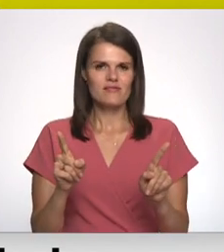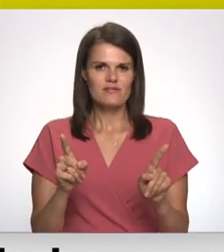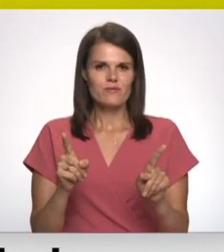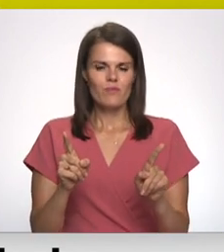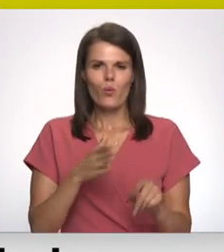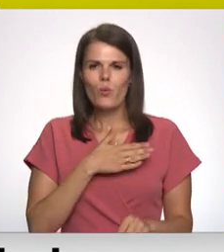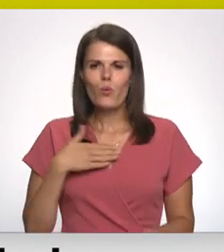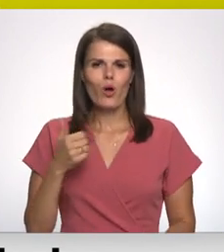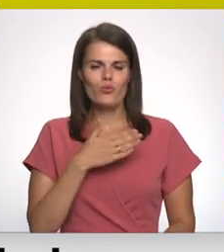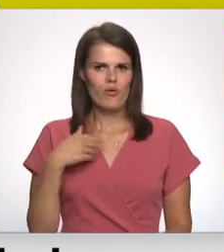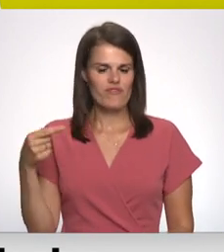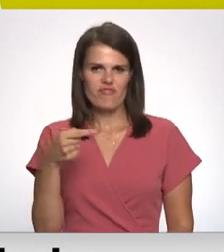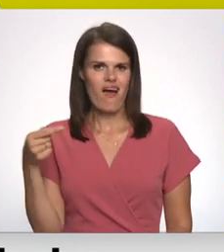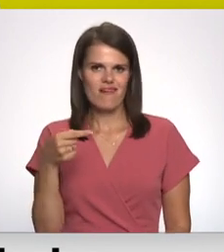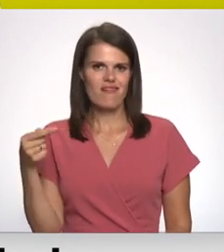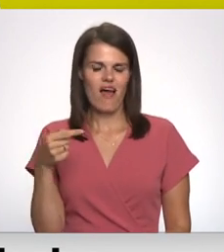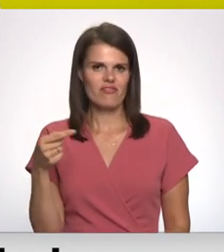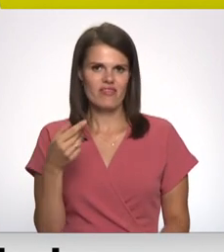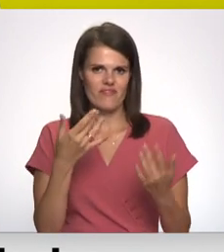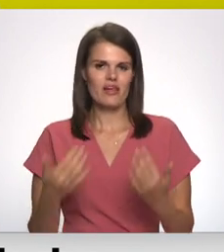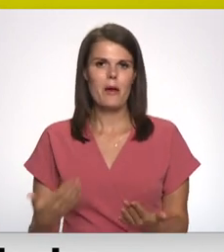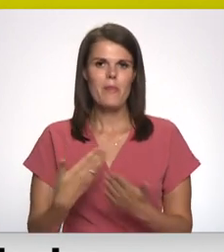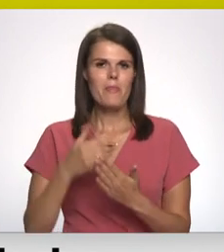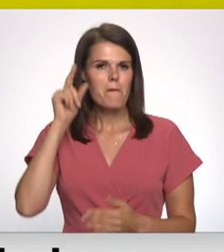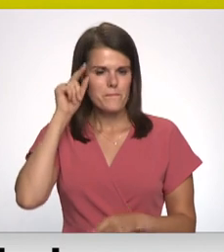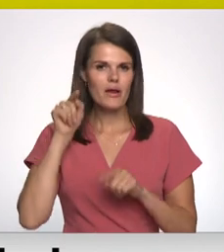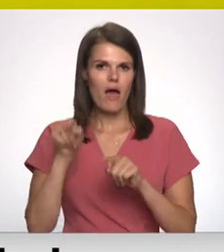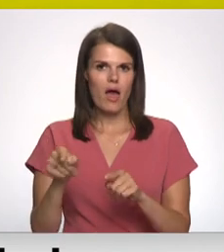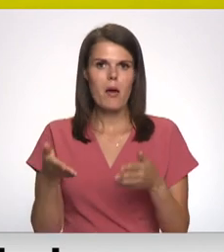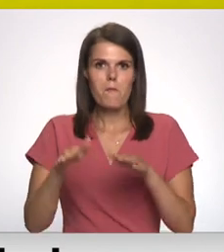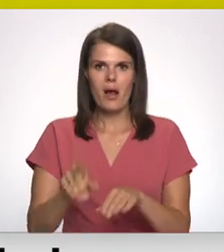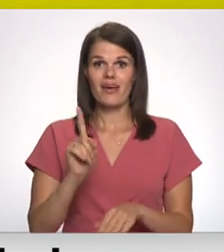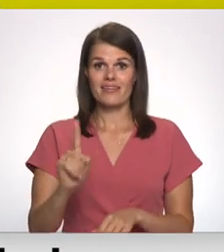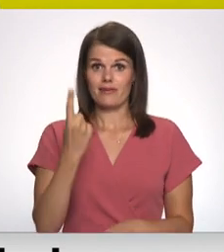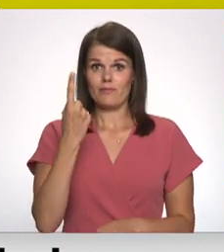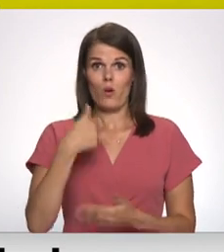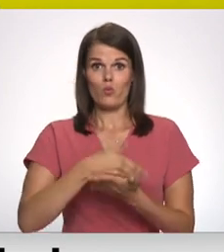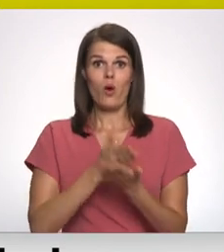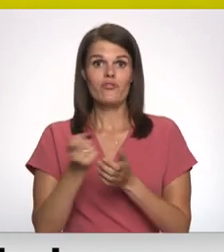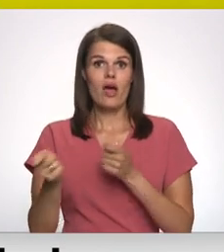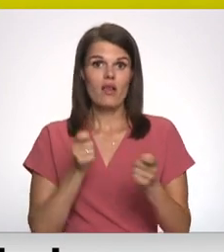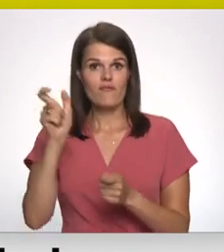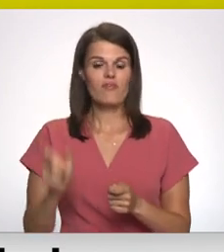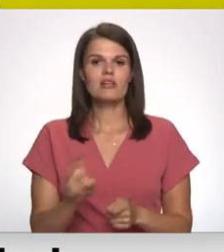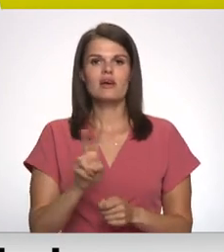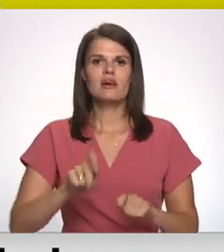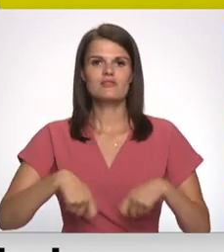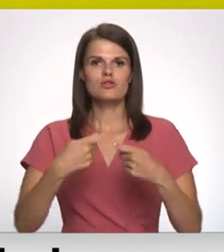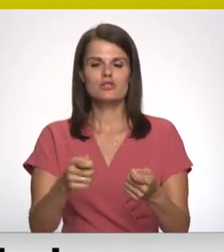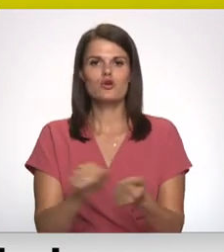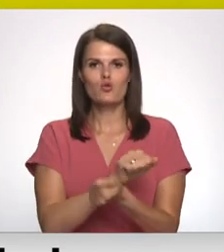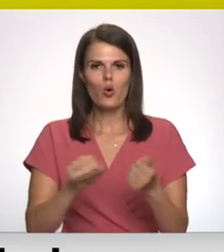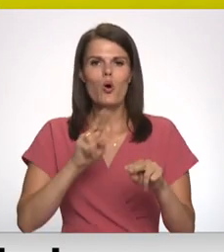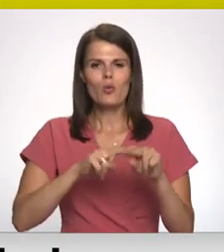negatīvu efektu. Piemēram, preļos man ir palacies tikai nodaļas vadītājs, kas izsniedz dokuments un